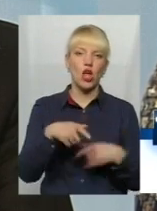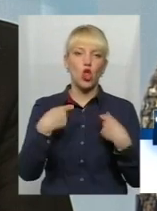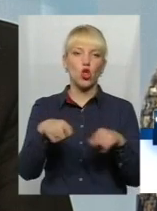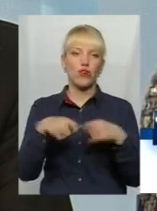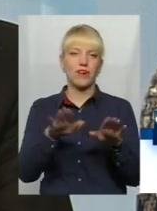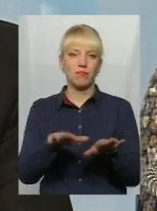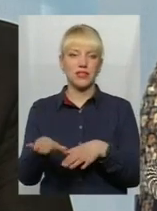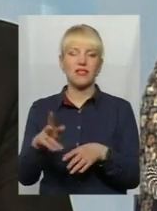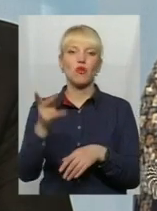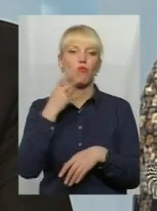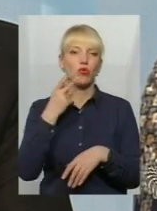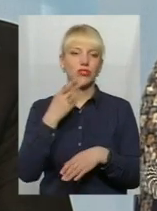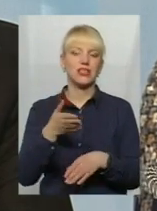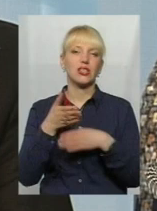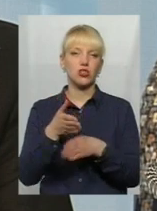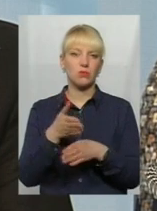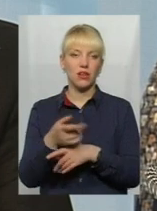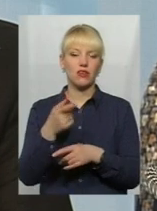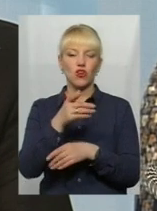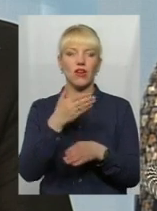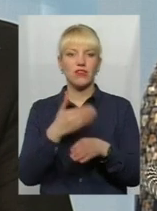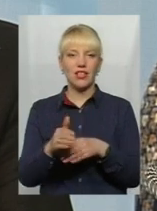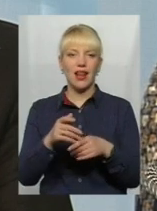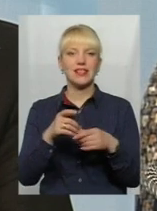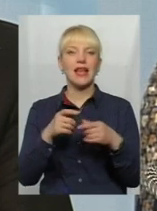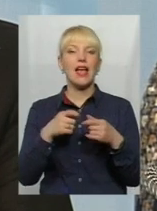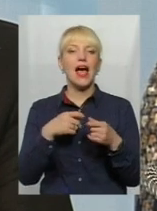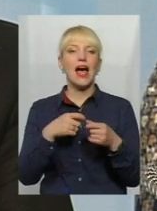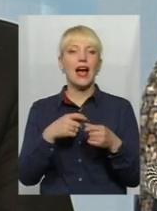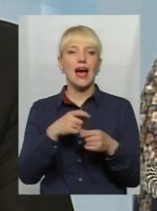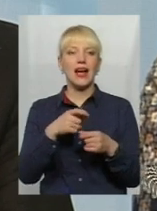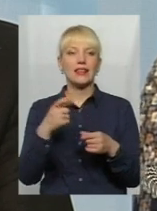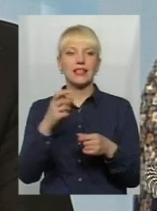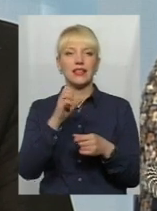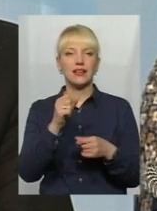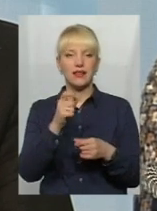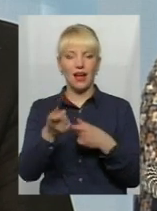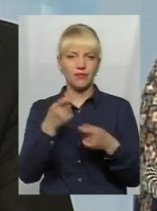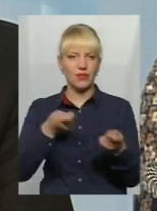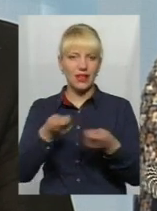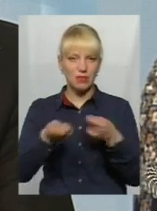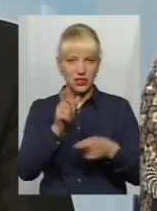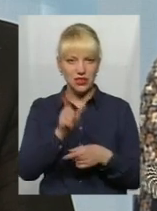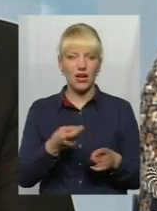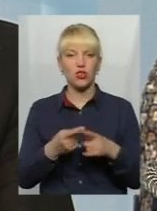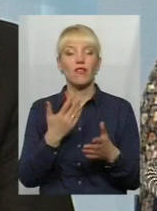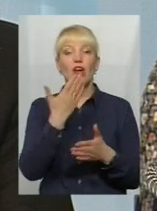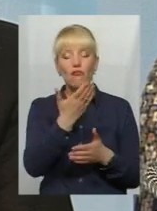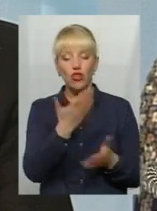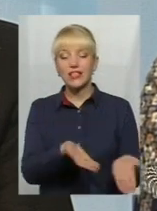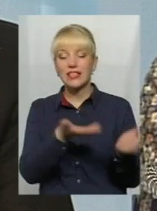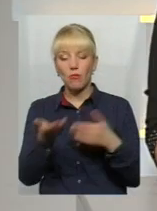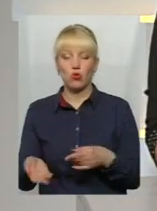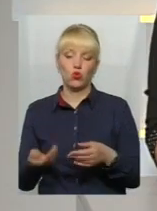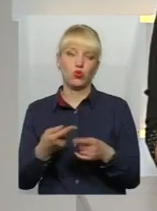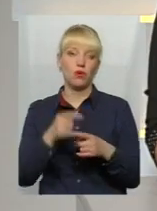постійно сприяють, вони виділяють свого адміністратора. Коли ми проводимо цю роботу, і вони запрошують цих торгівців, в тому числі